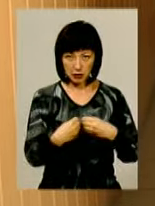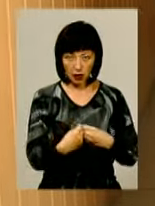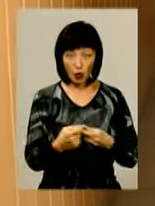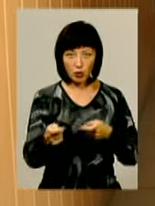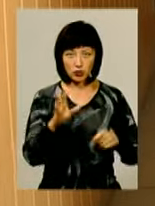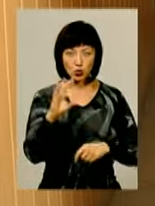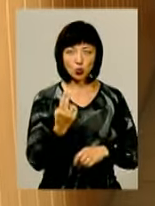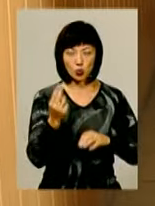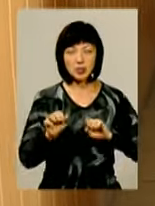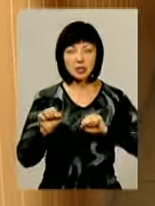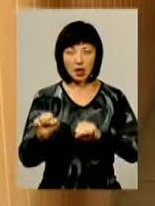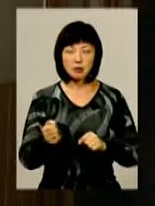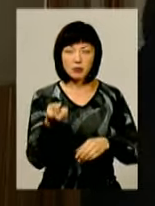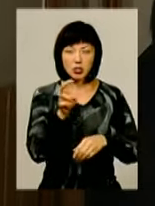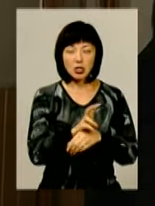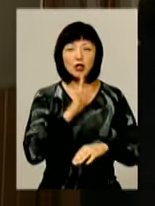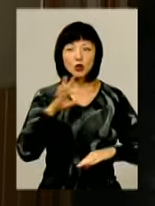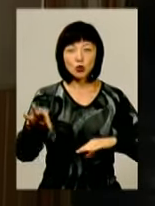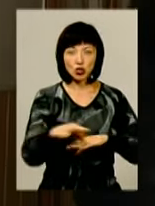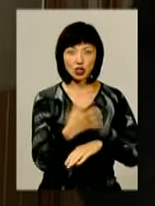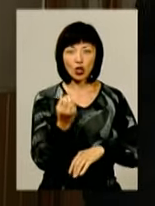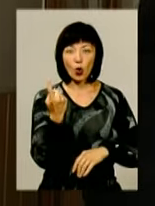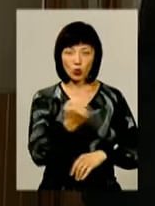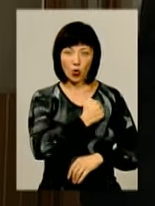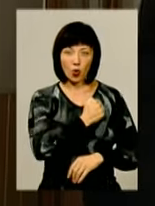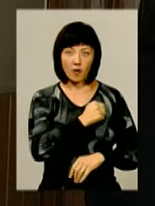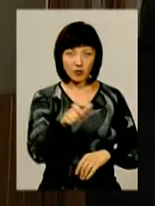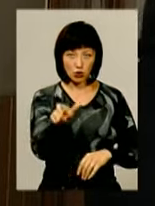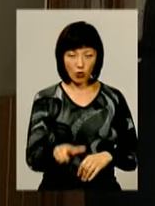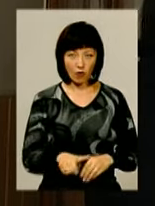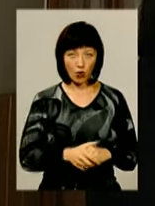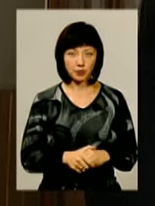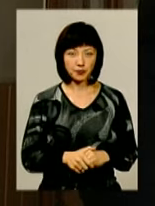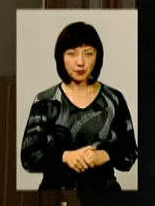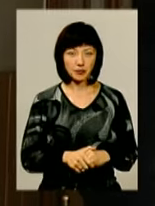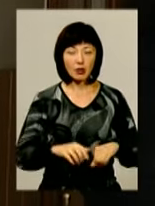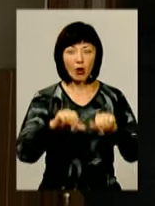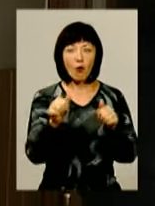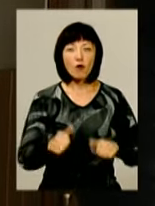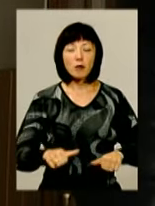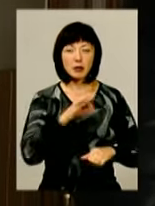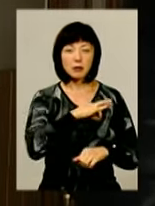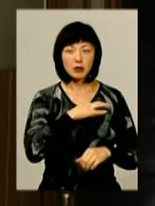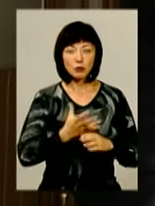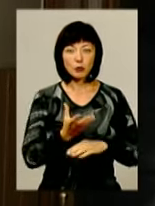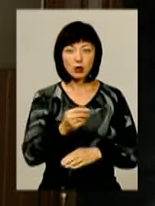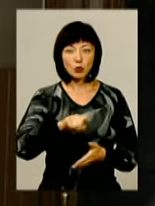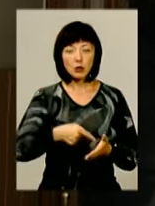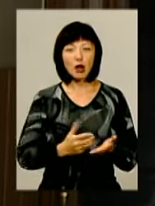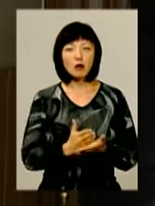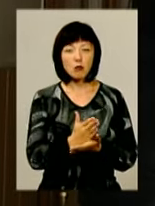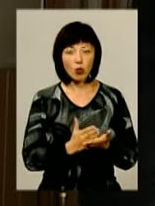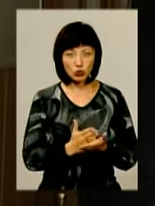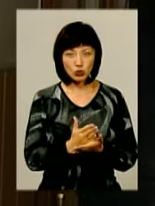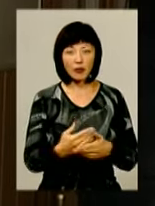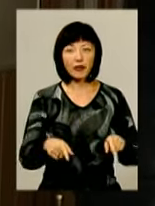управління соціального захисту прийшла дружина ще одного захисника України. Оформити пільги на оплату комунальних послуг, так як